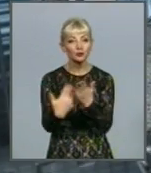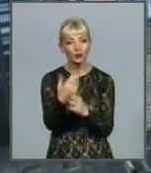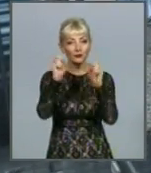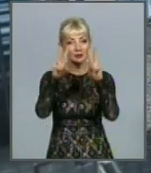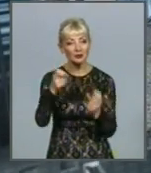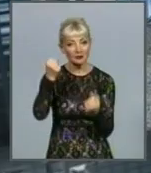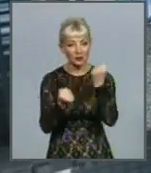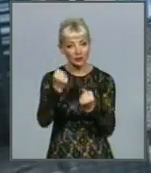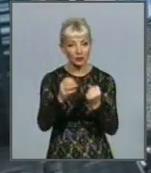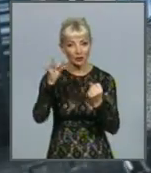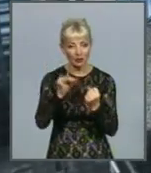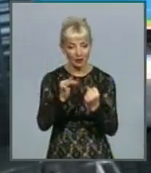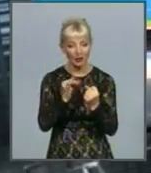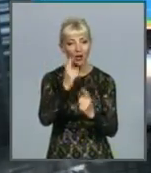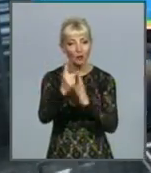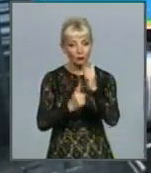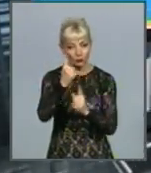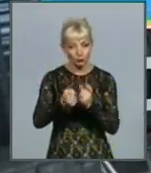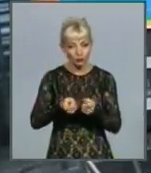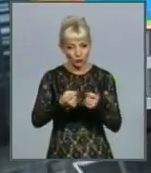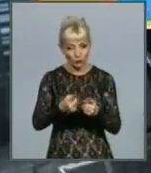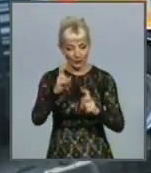та будують великий сміттєприробний комплекс.